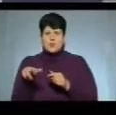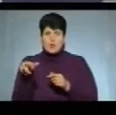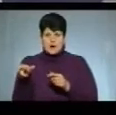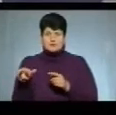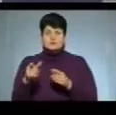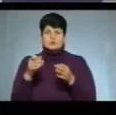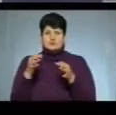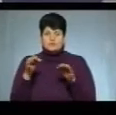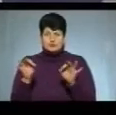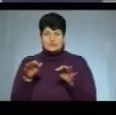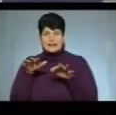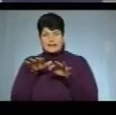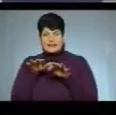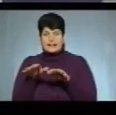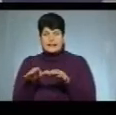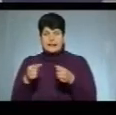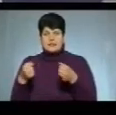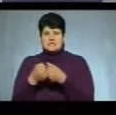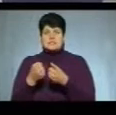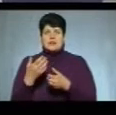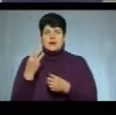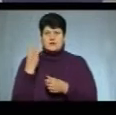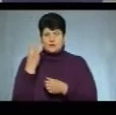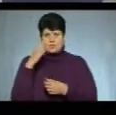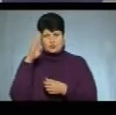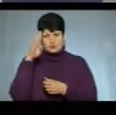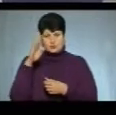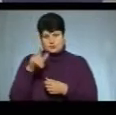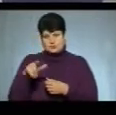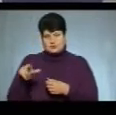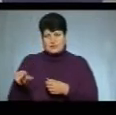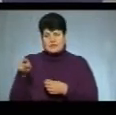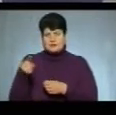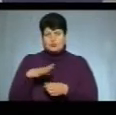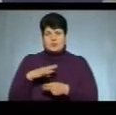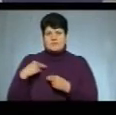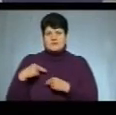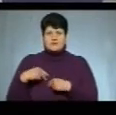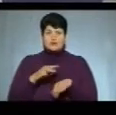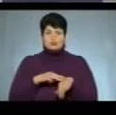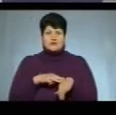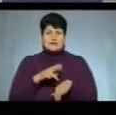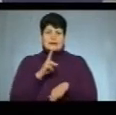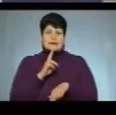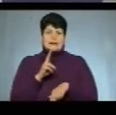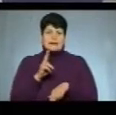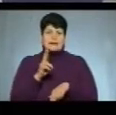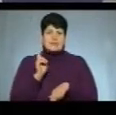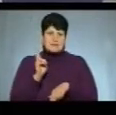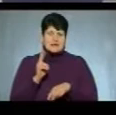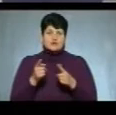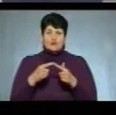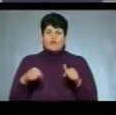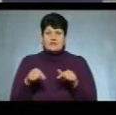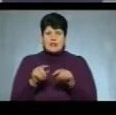зіткнення в рішення наїзд на трьох пішоходів. На тротуарі в цей момент знаходився працівник поліції Кременецького відділу, який